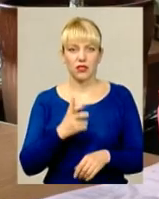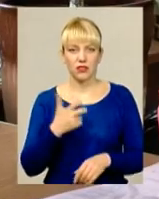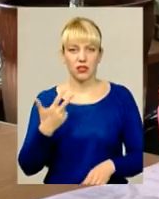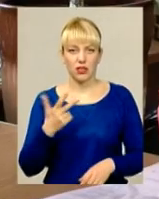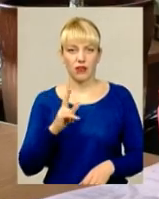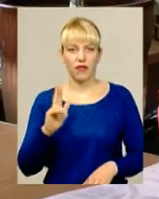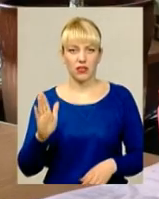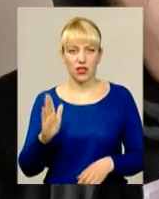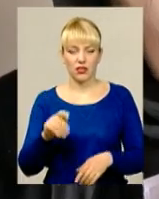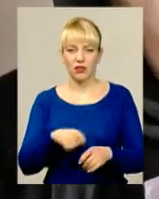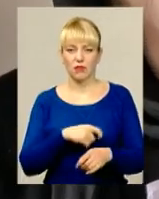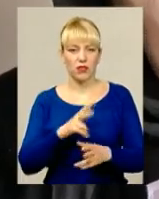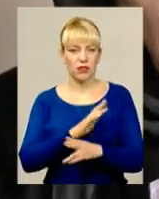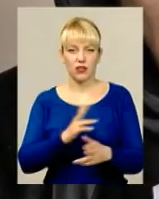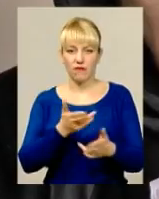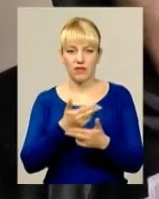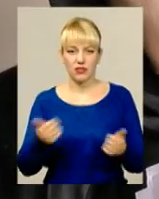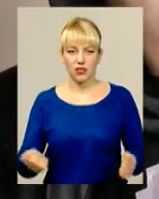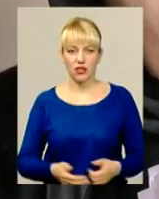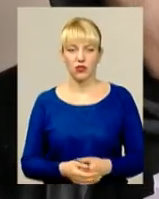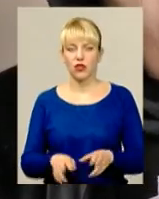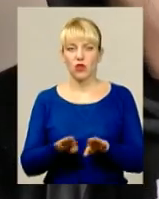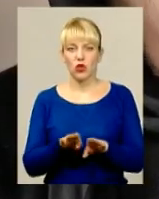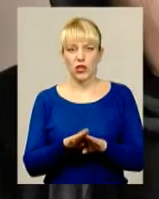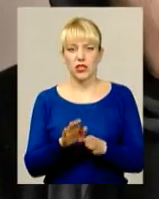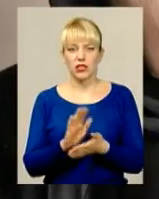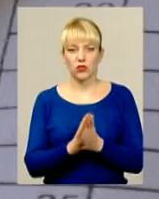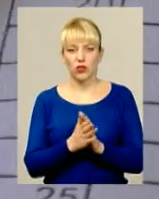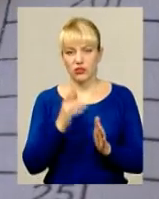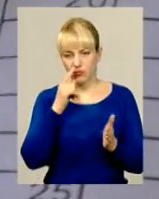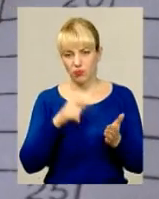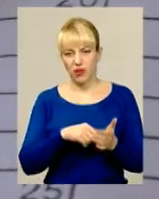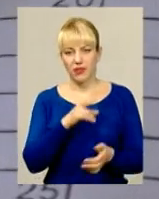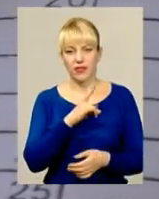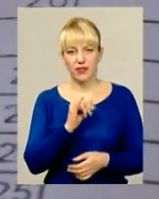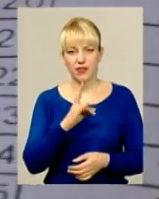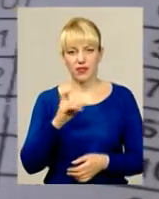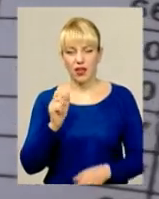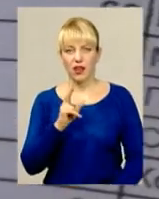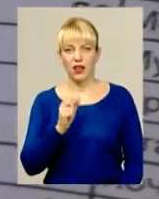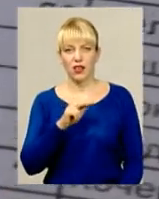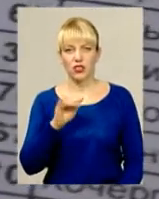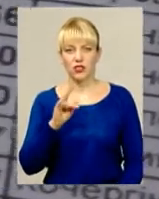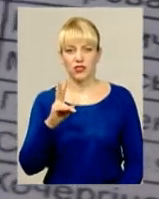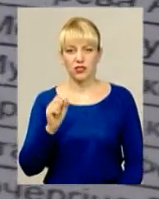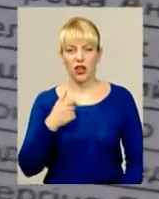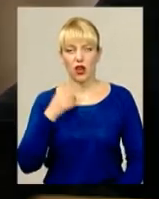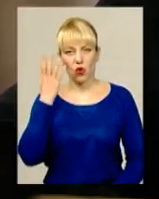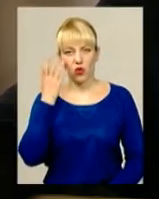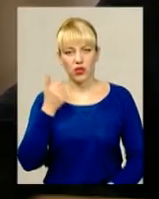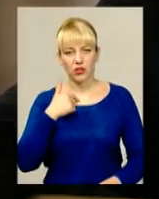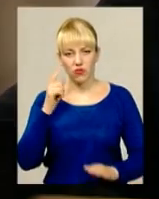– не визнають. У схожій ситуації опинилась і Ніна Качинська. Коли я узнала, що це таке діло,